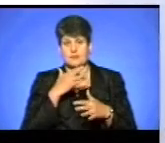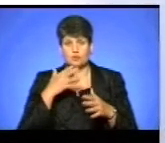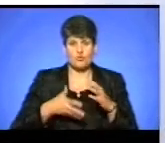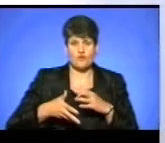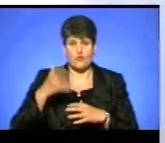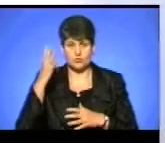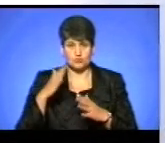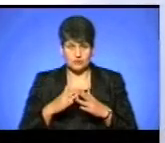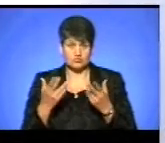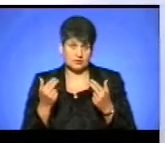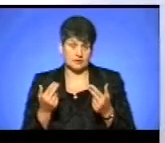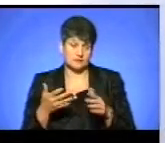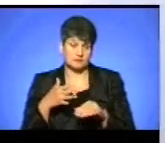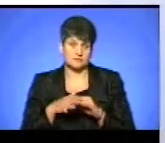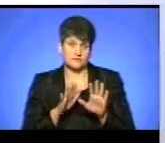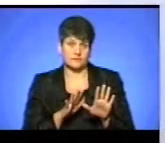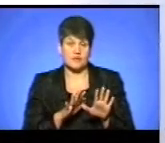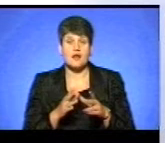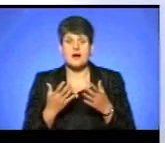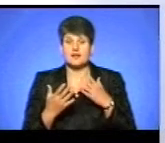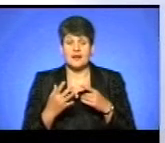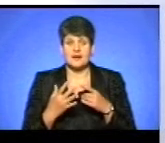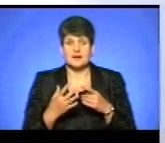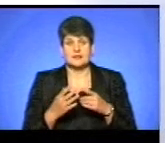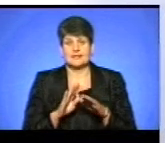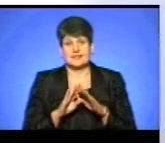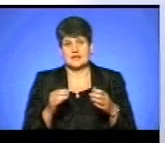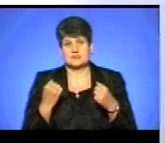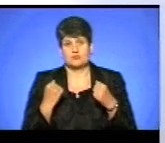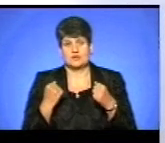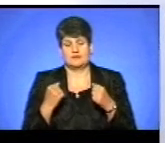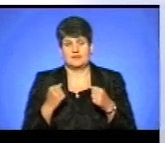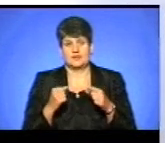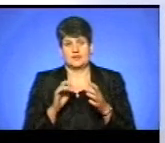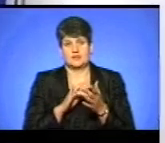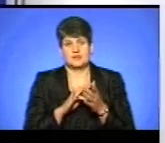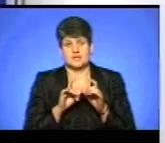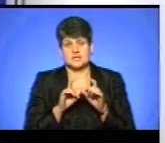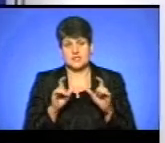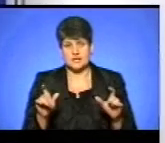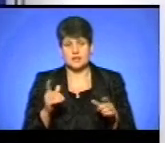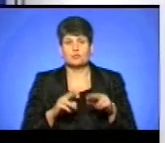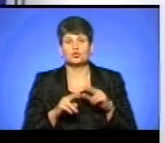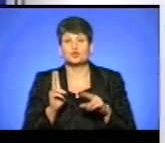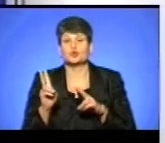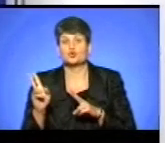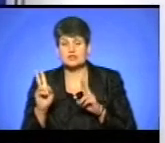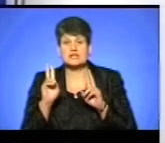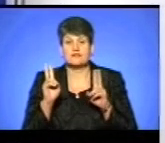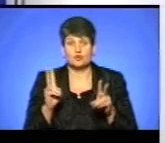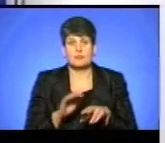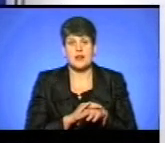будинок. Так, це тоді виправдано. Але в ніякому разі це не соціально-спортивний центр, який будує хтось невідомою